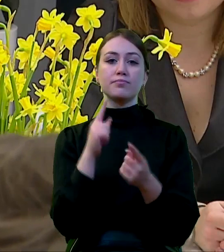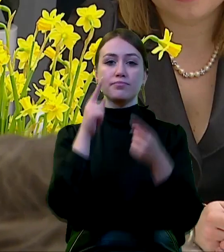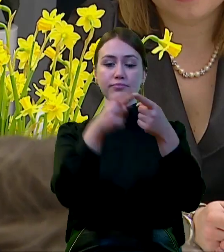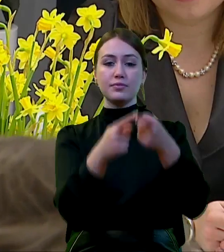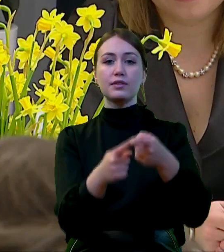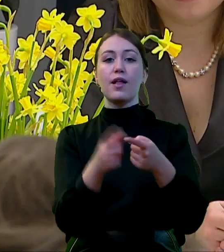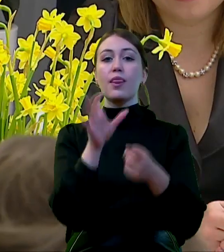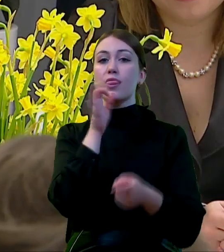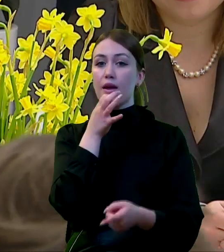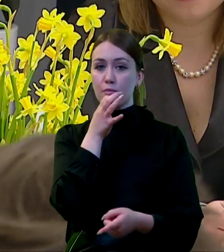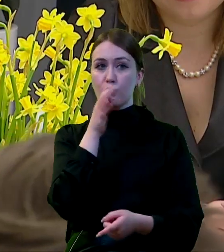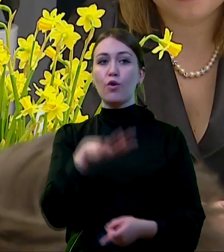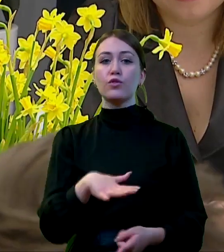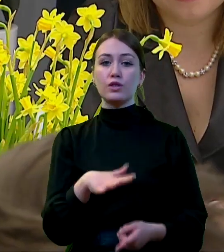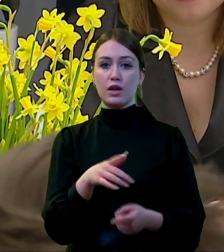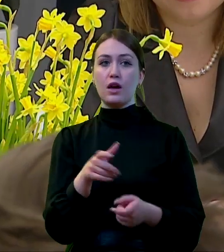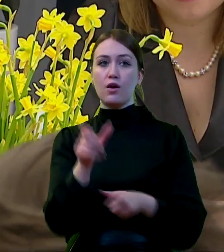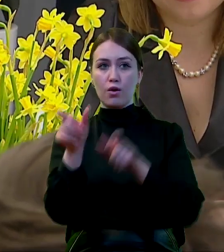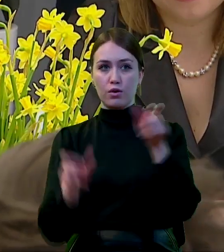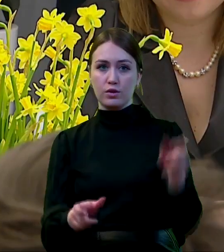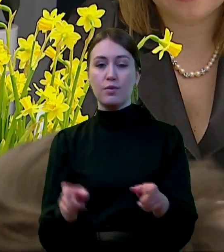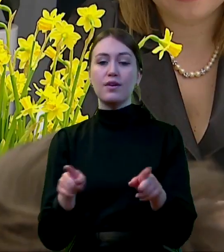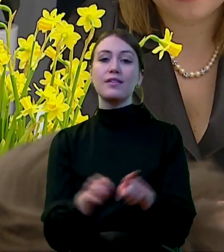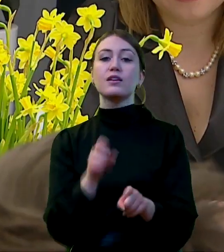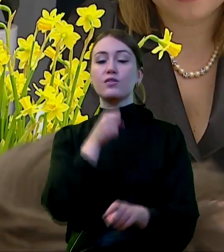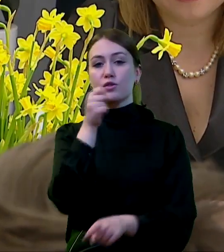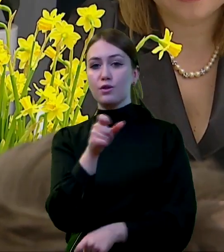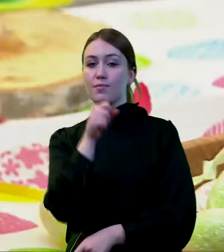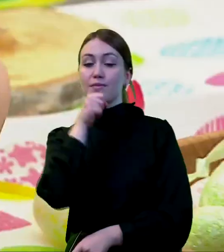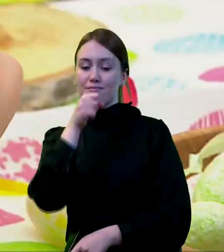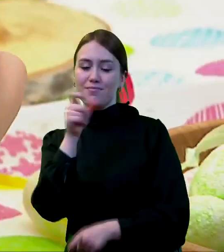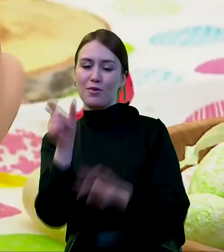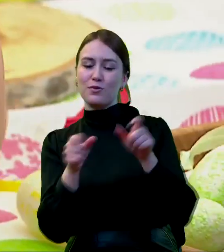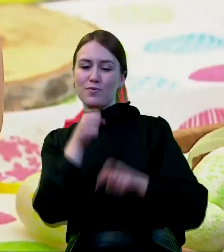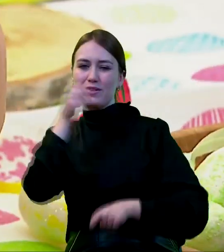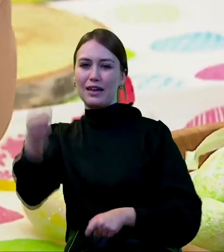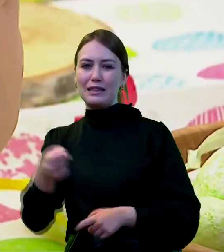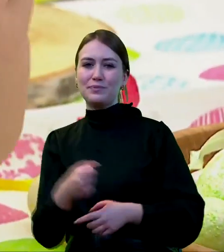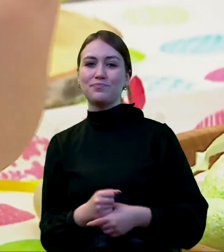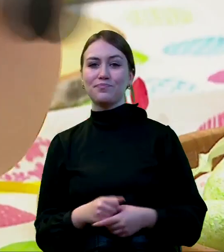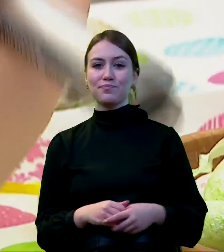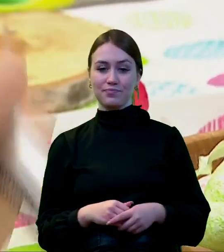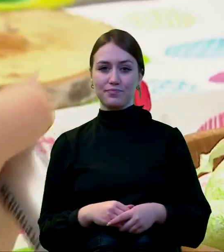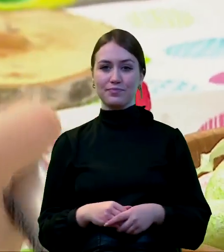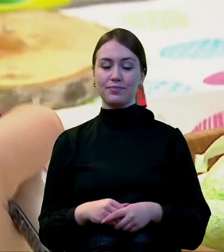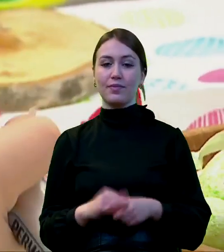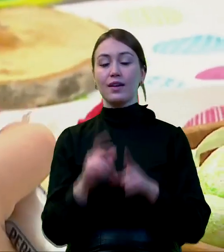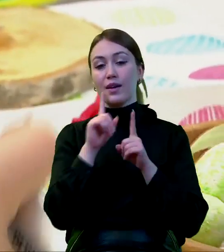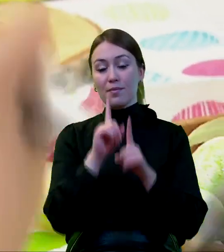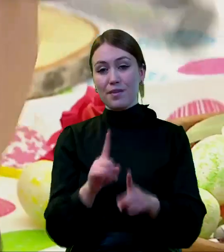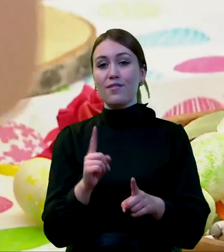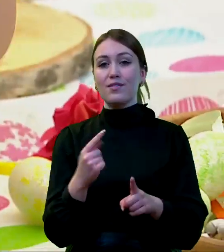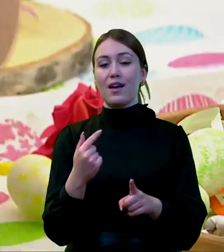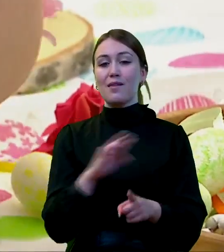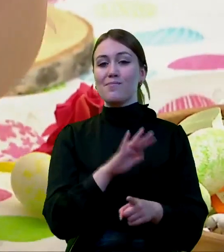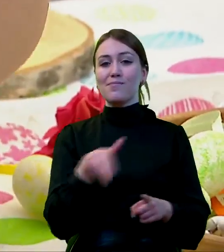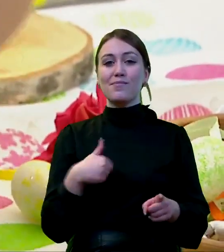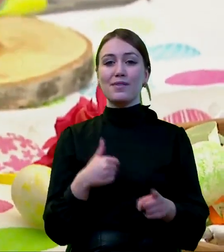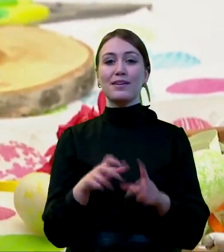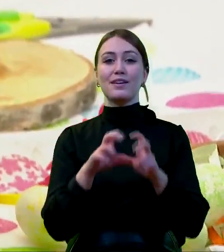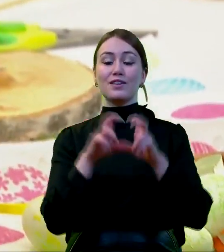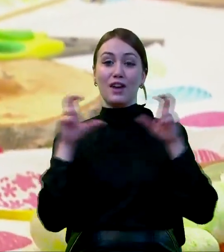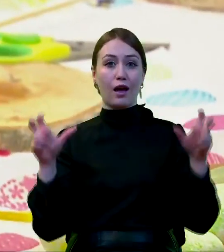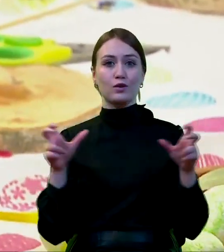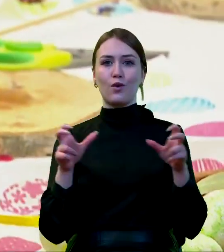zarówno tych najmłodszych, jak i seniorów. Szanowni Państwo, nie będę, bo nie mamy tutaj